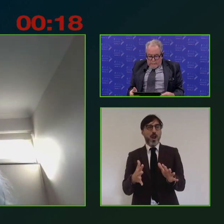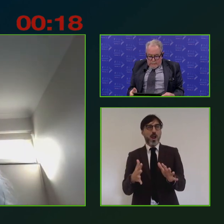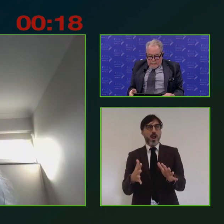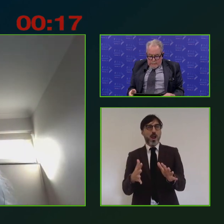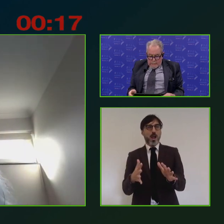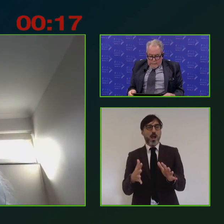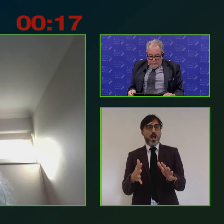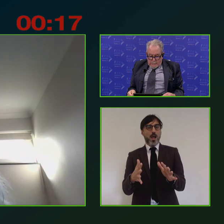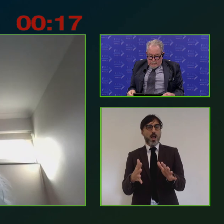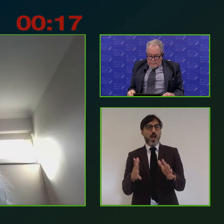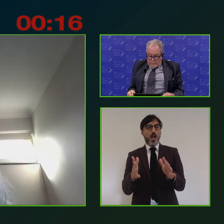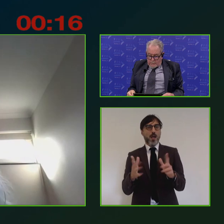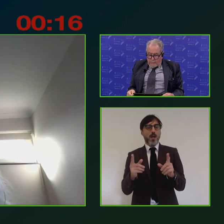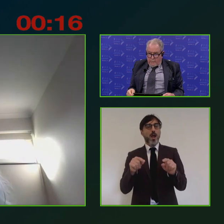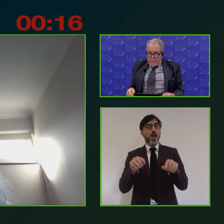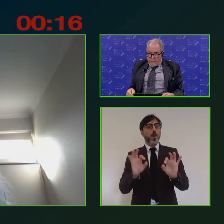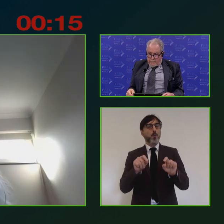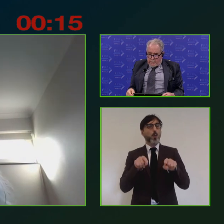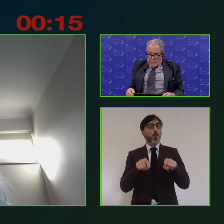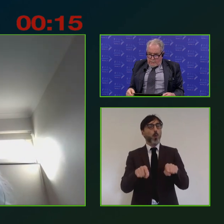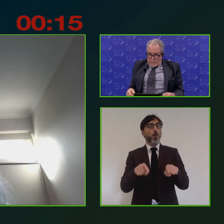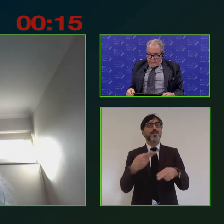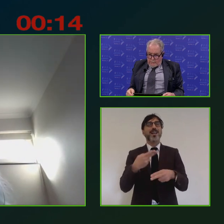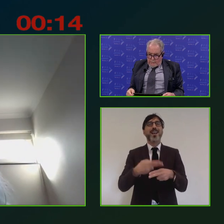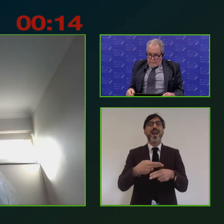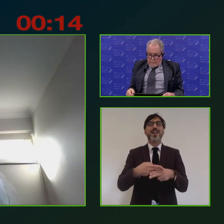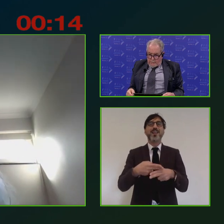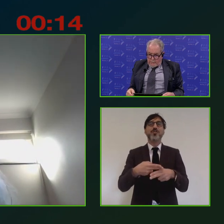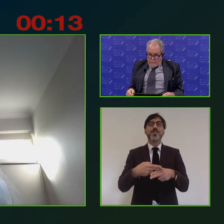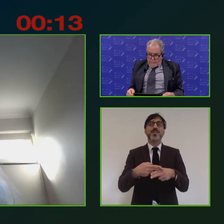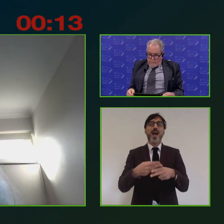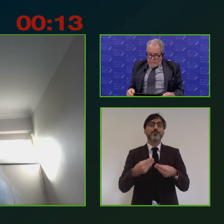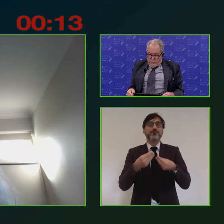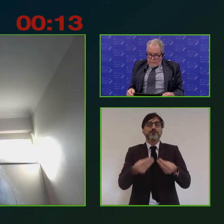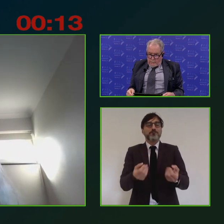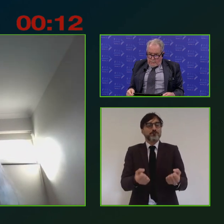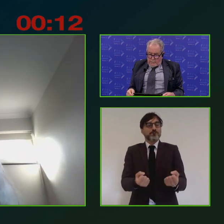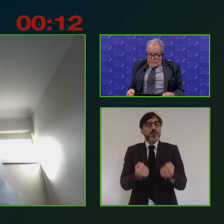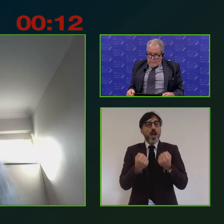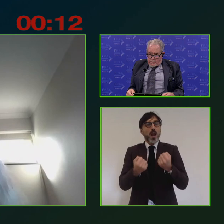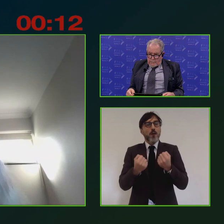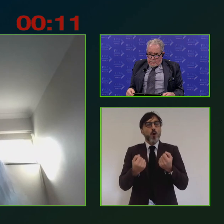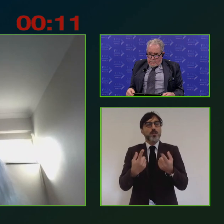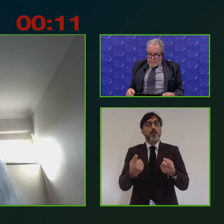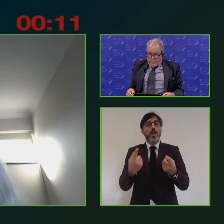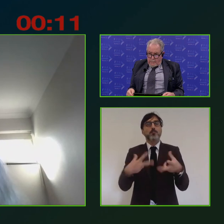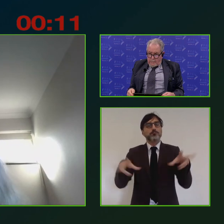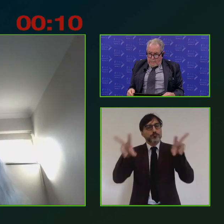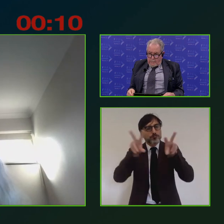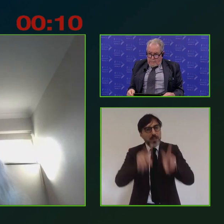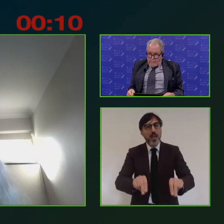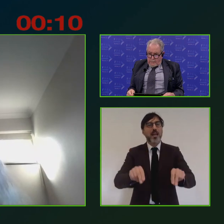diciamo c'è una necessità di rafforzamento e della regenerazione della pubblica